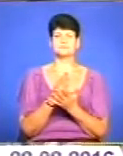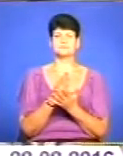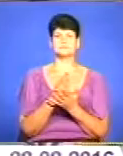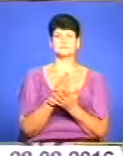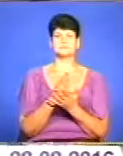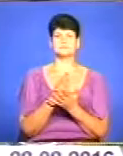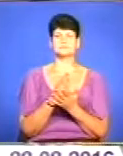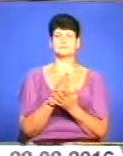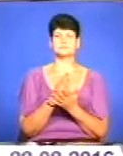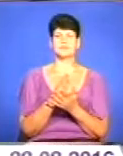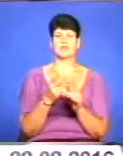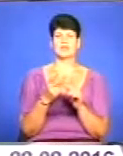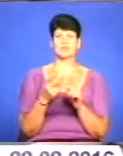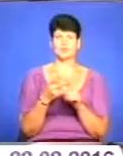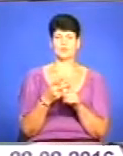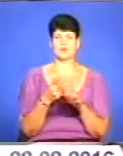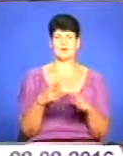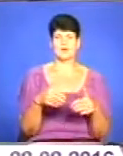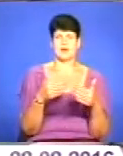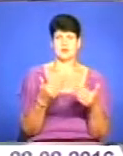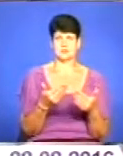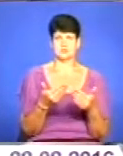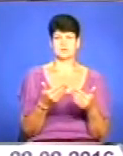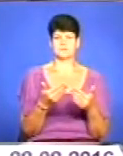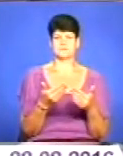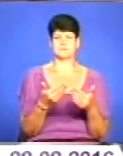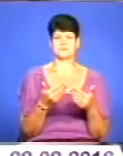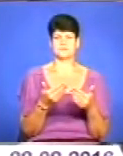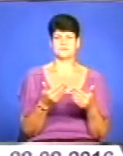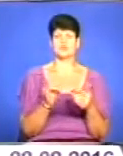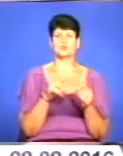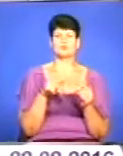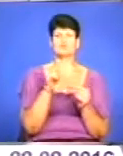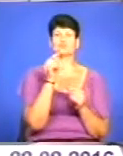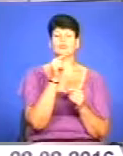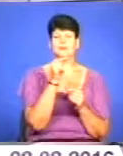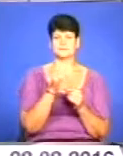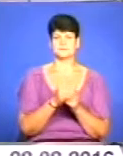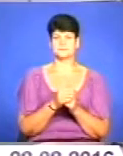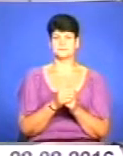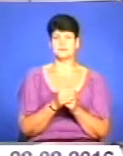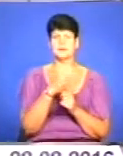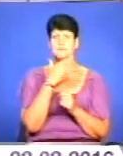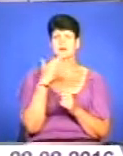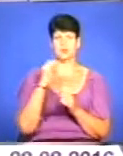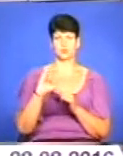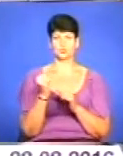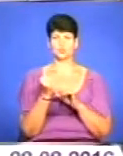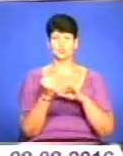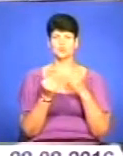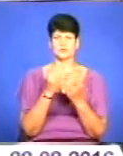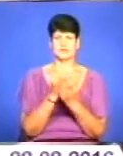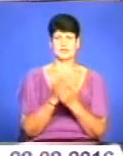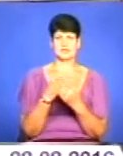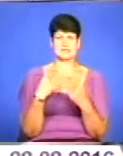І другим радиш, щоб йшов туди. І багато друзів стає з